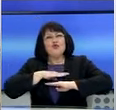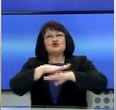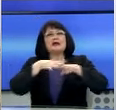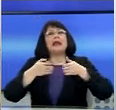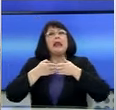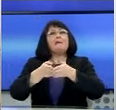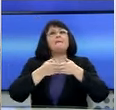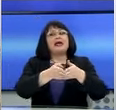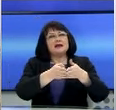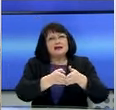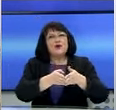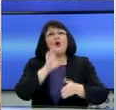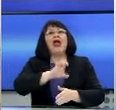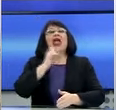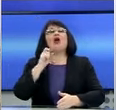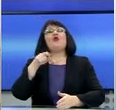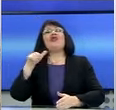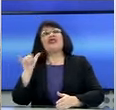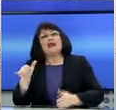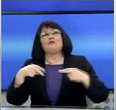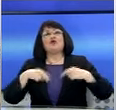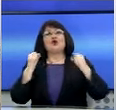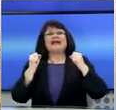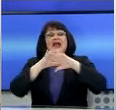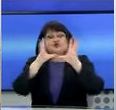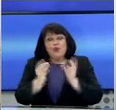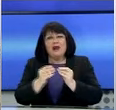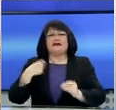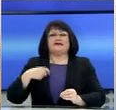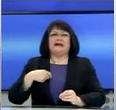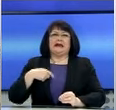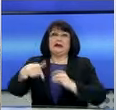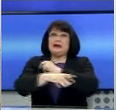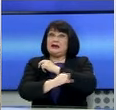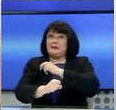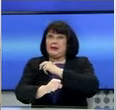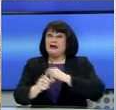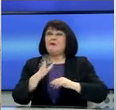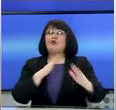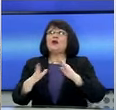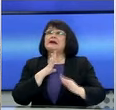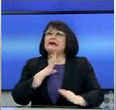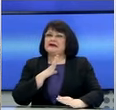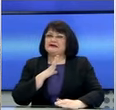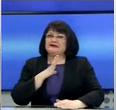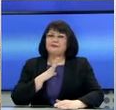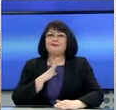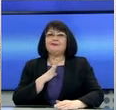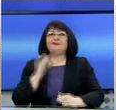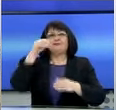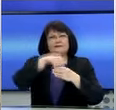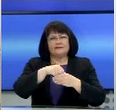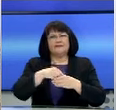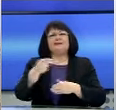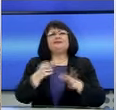του Λιμενικού Σώματος, του ΕΟΔΗ, του Υπουργείου Υγείας. Πιο συγκεκριμένα, στη Γενική Γραμματεία Πολιτικής Προστασίας, ενεπλάκησαν για